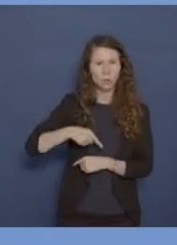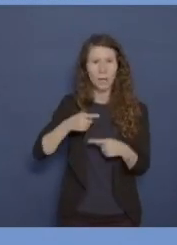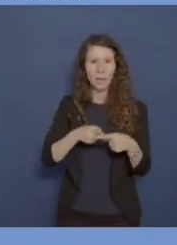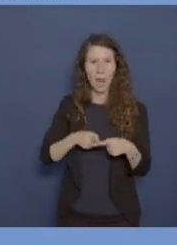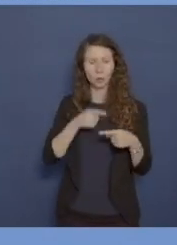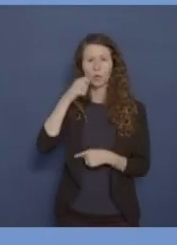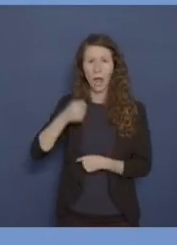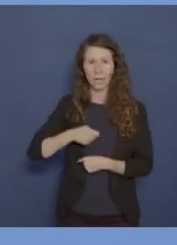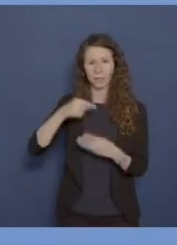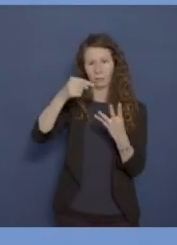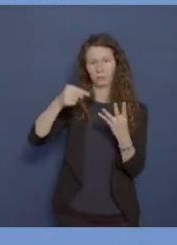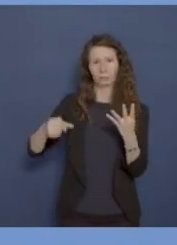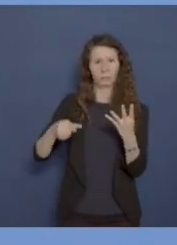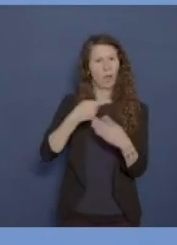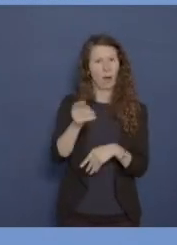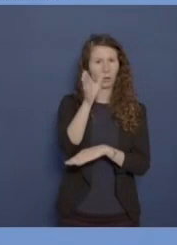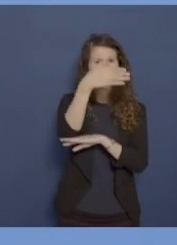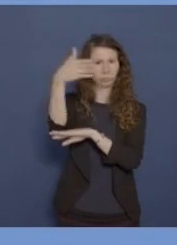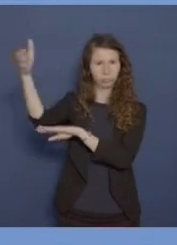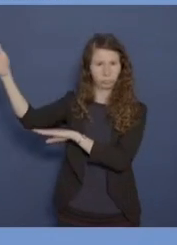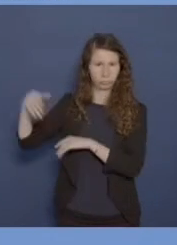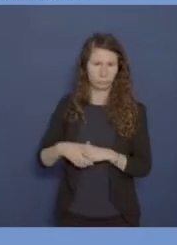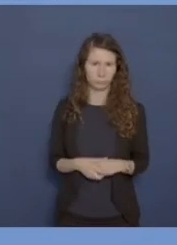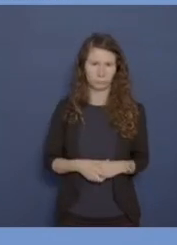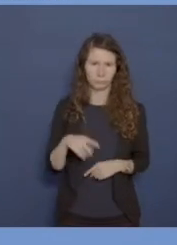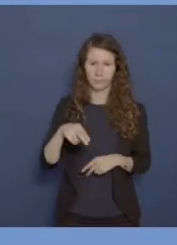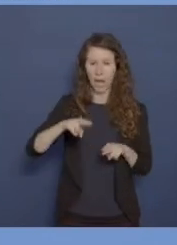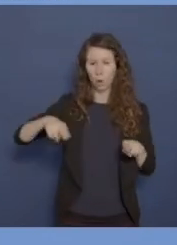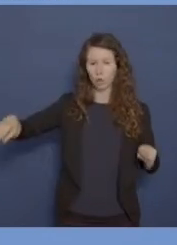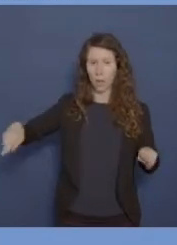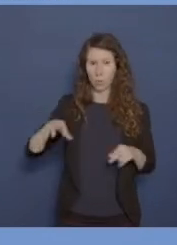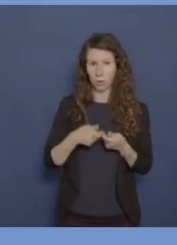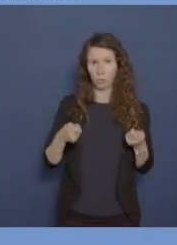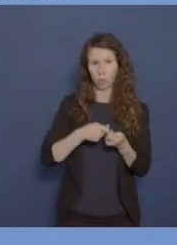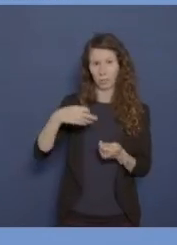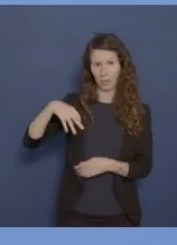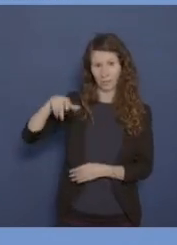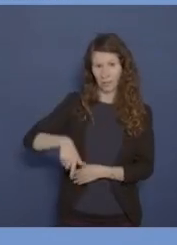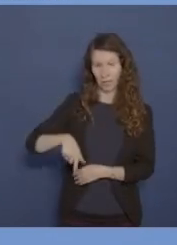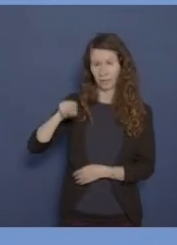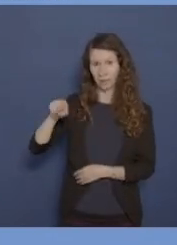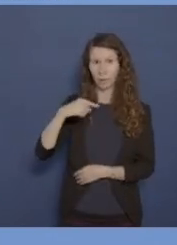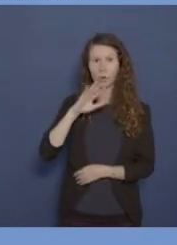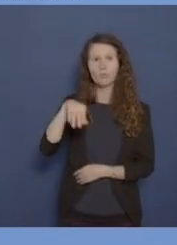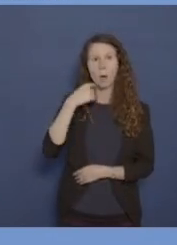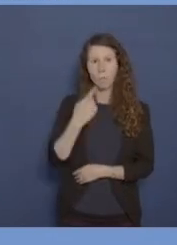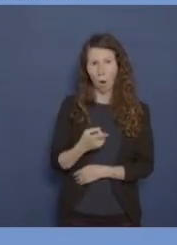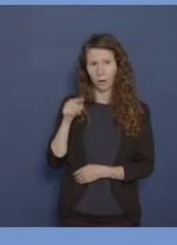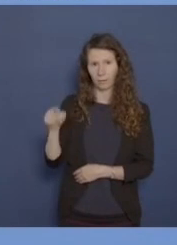Ukraine gezeigt. Die Ausstellung, die der Bundespräsident dort übermorgen